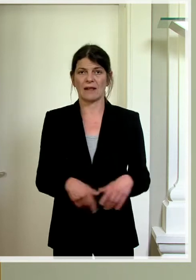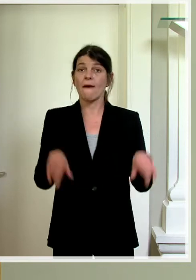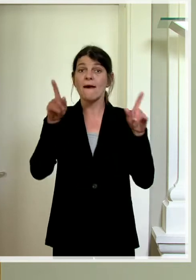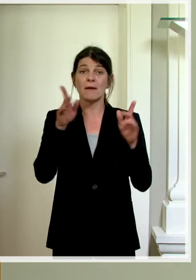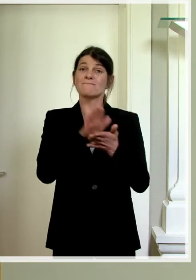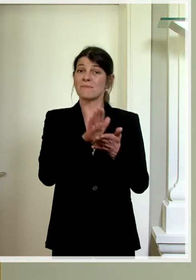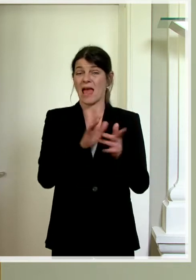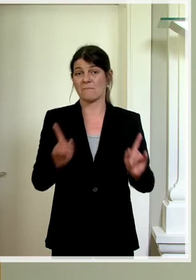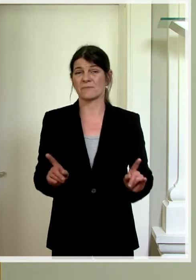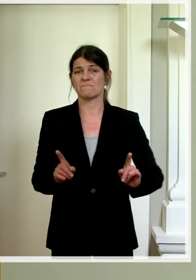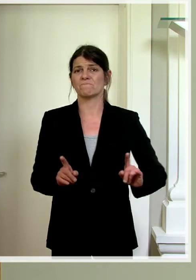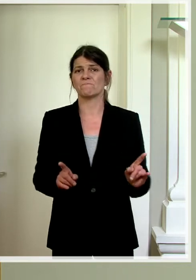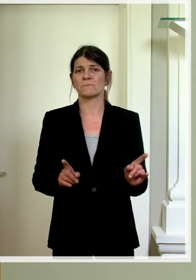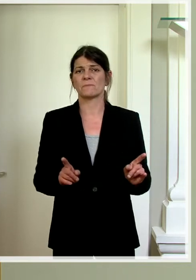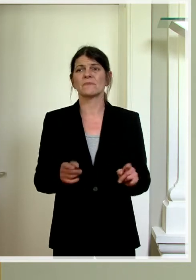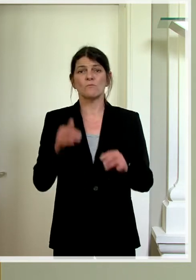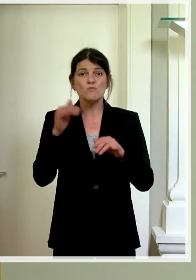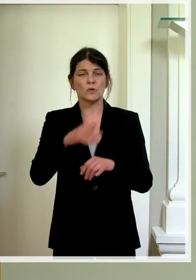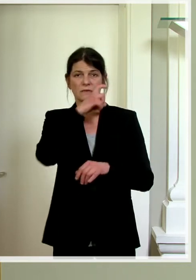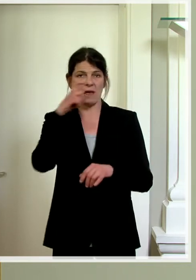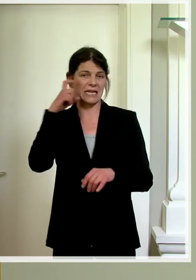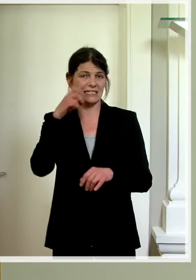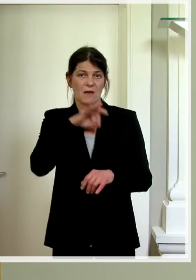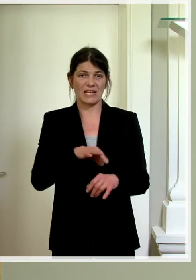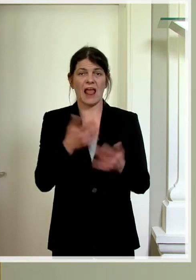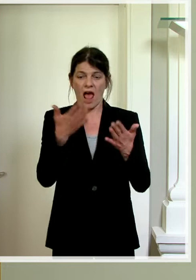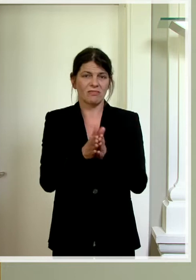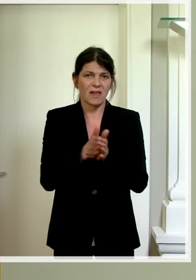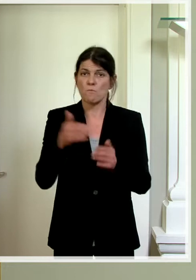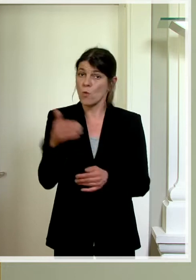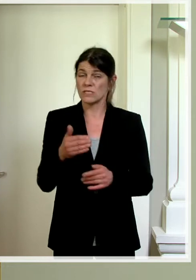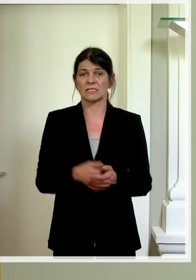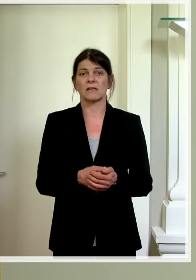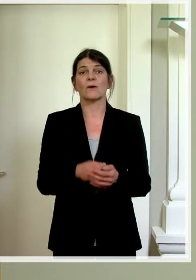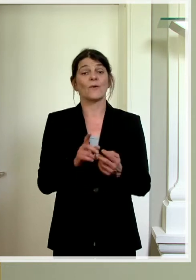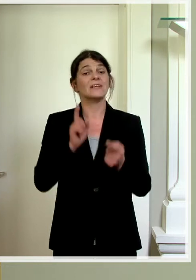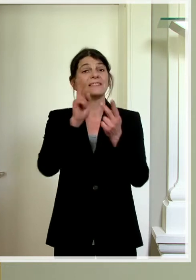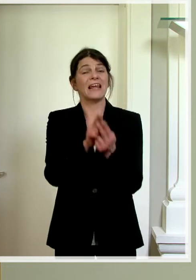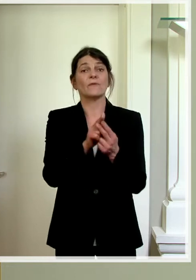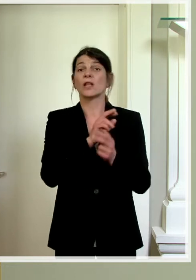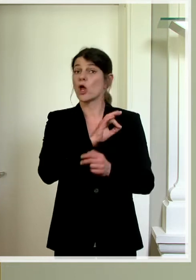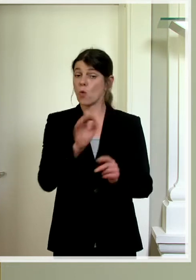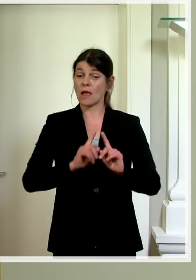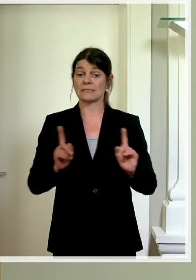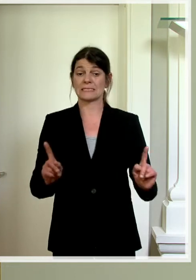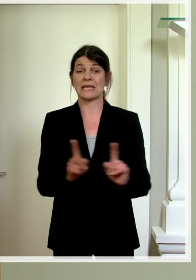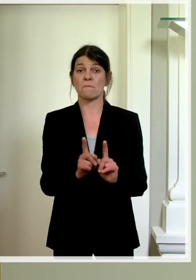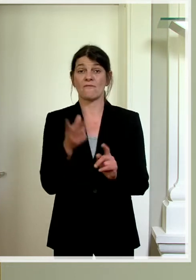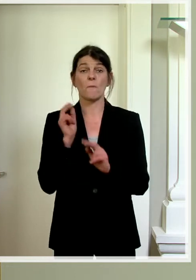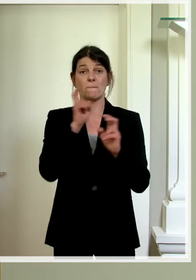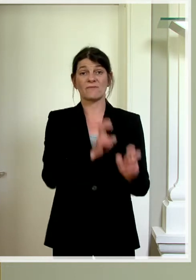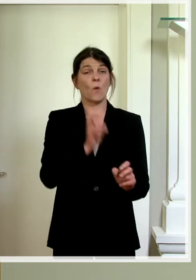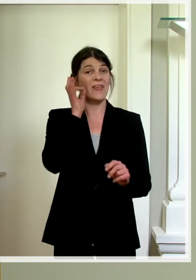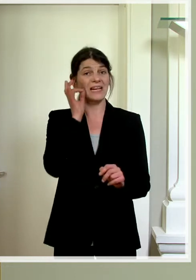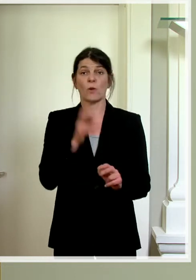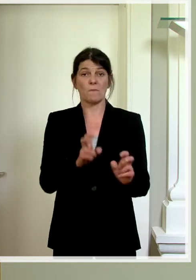bleibt dabei, dass man Masken tragen muss, Hände desinfizieren muss und das Treffen nur im Zimmer der Bewohnerin